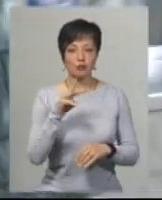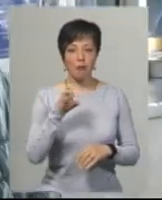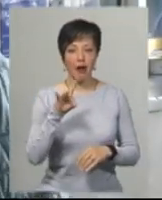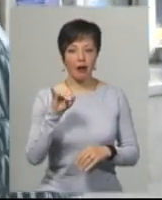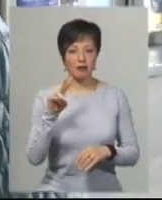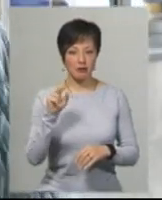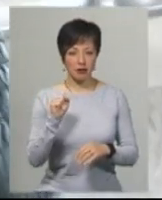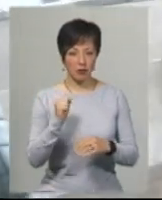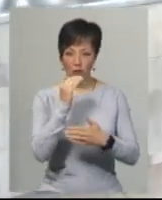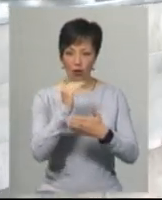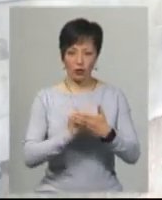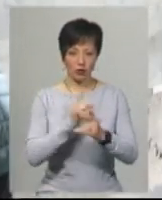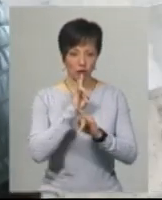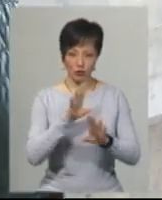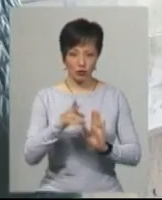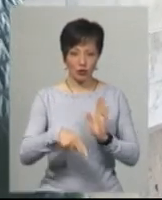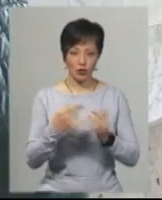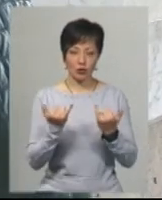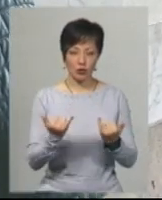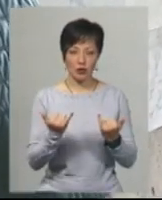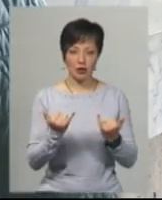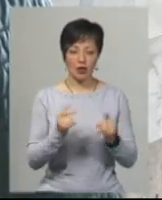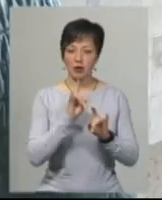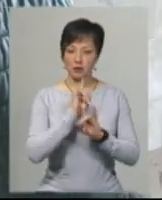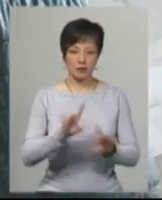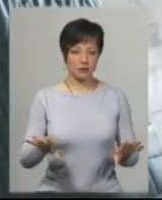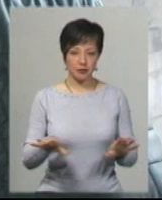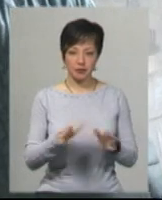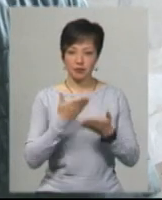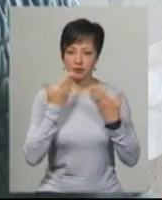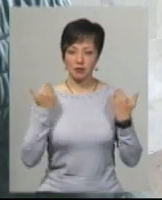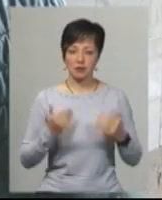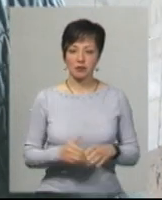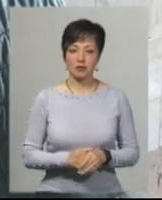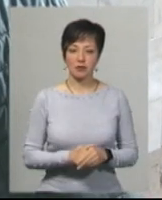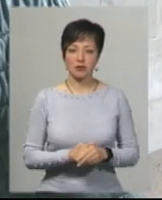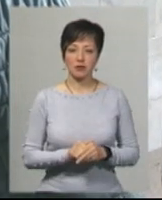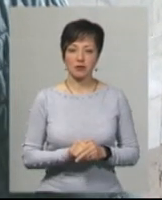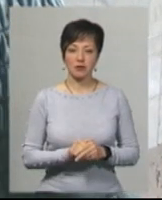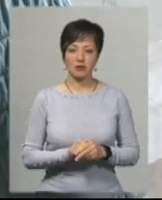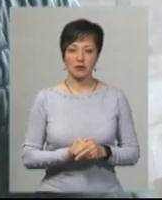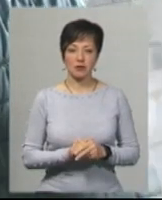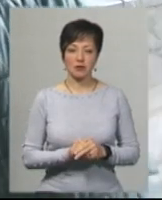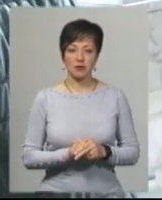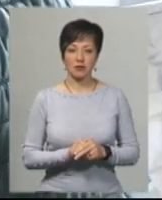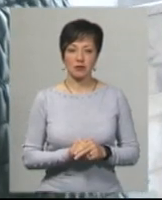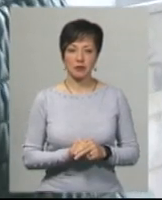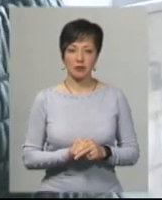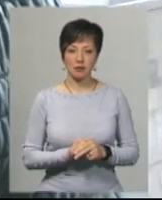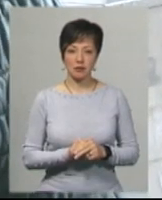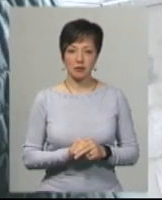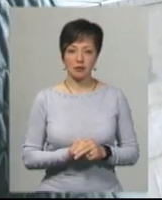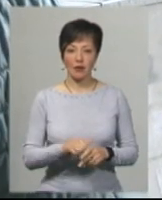Порошка, вони будуть ходити? Не ходять. Не ходять? Не запустили, ні. А коли будуть?